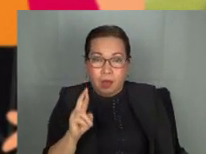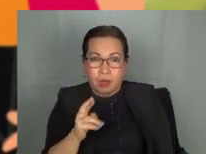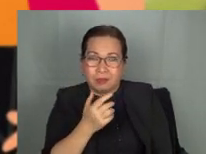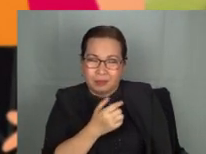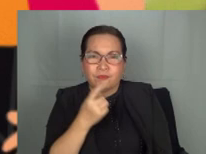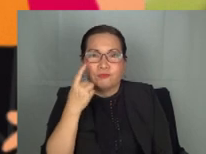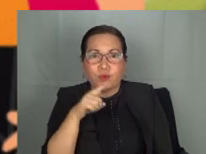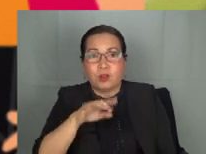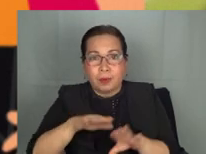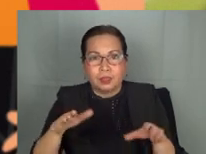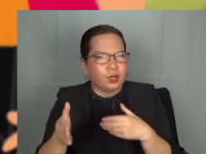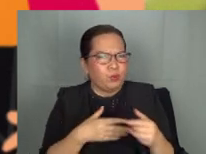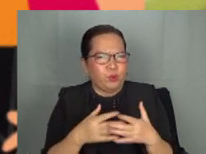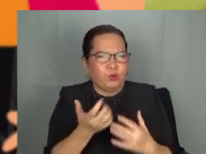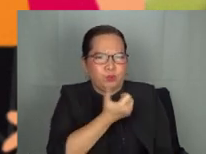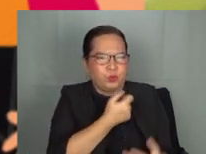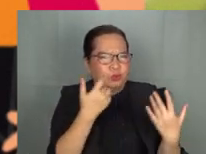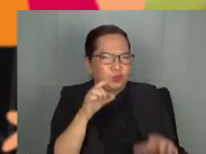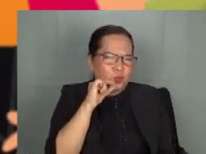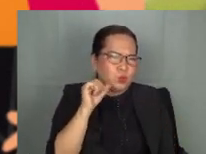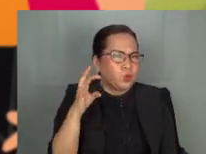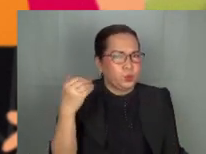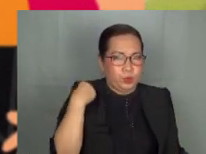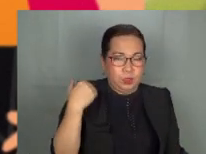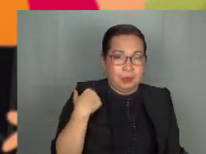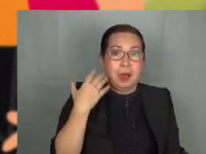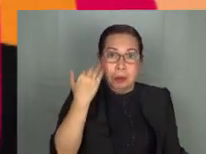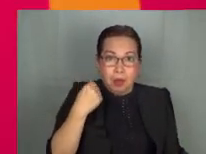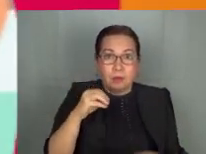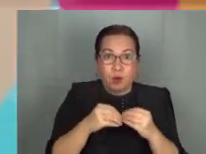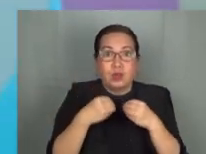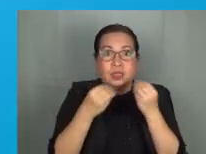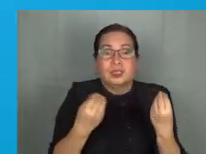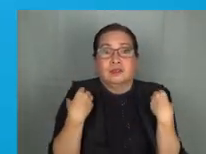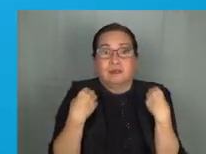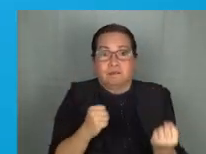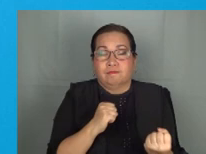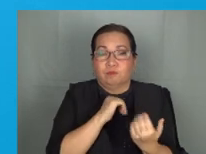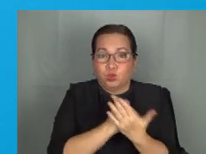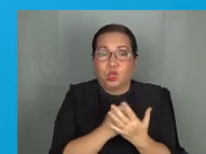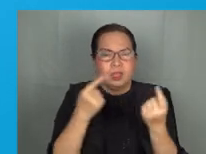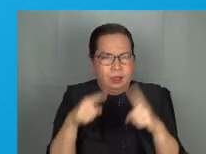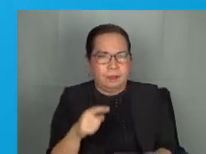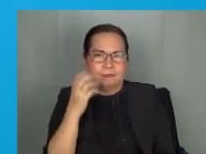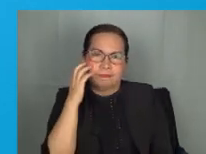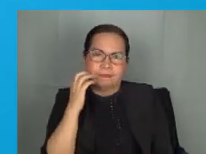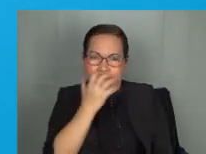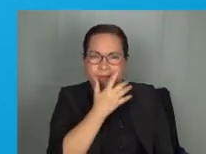na bakunahan na dati o hindi pa para sa dagdag o agarang proteksyon nila laban sa tigdas.